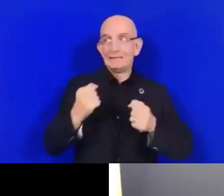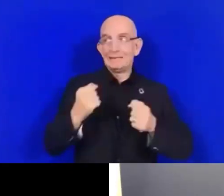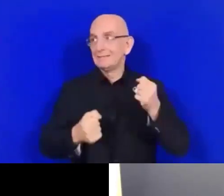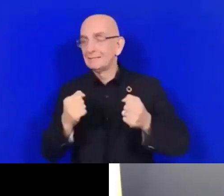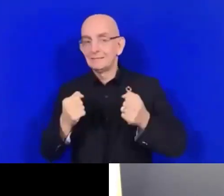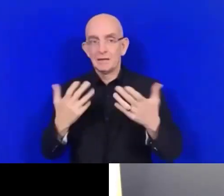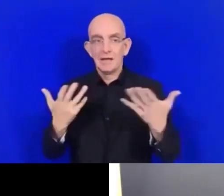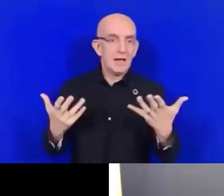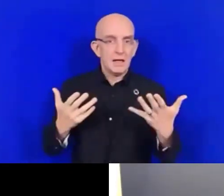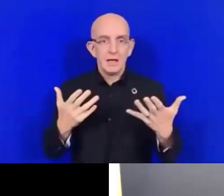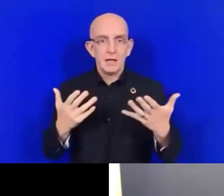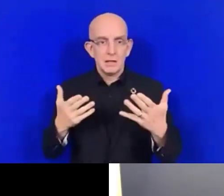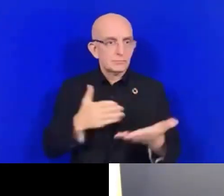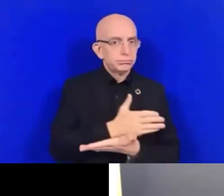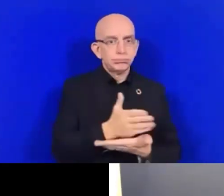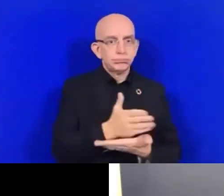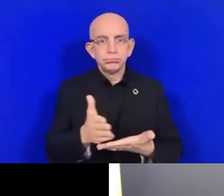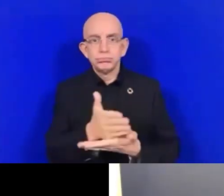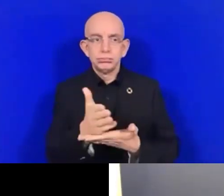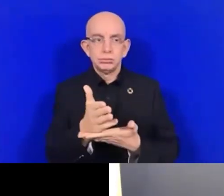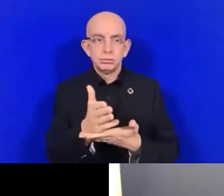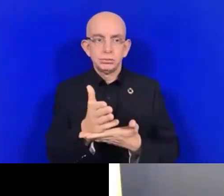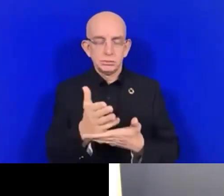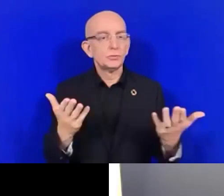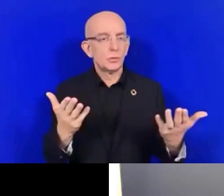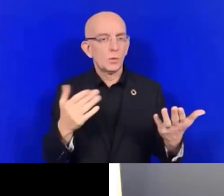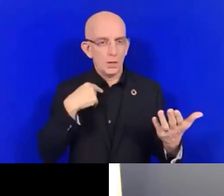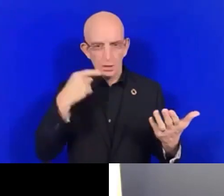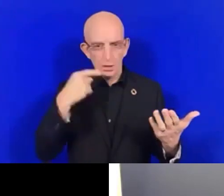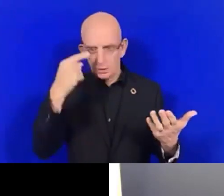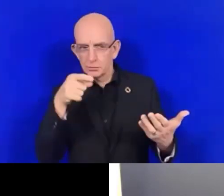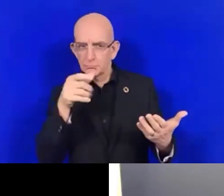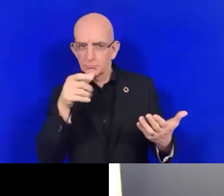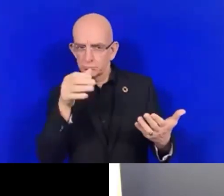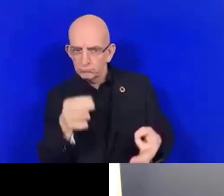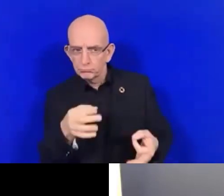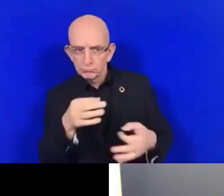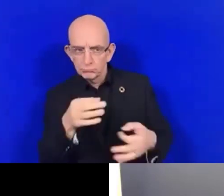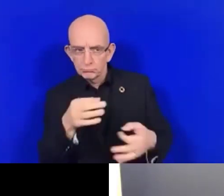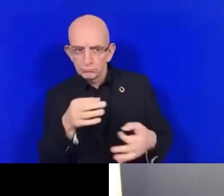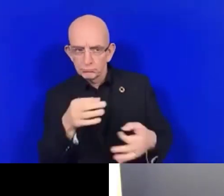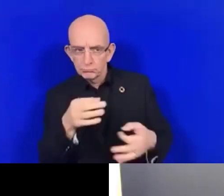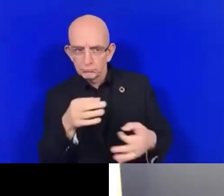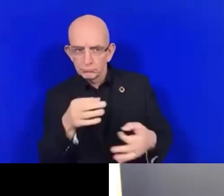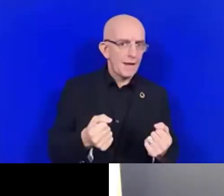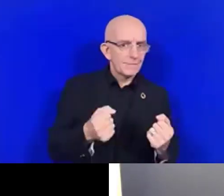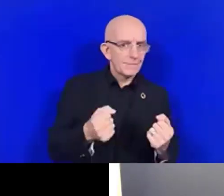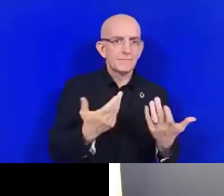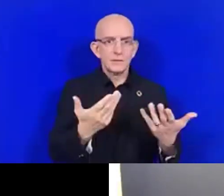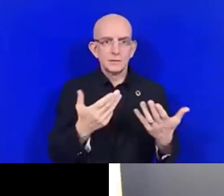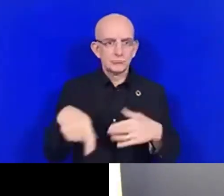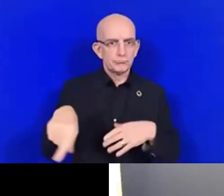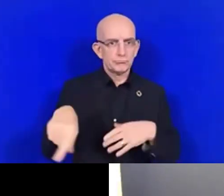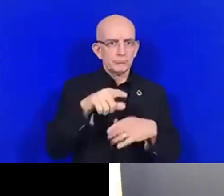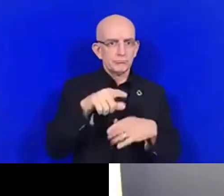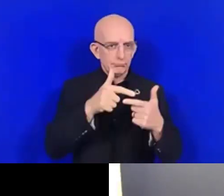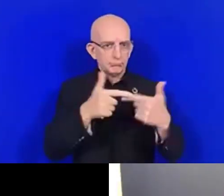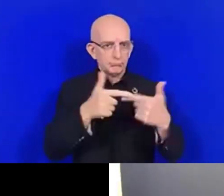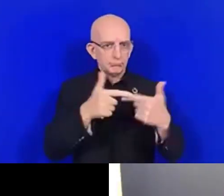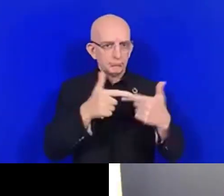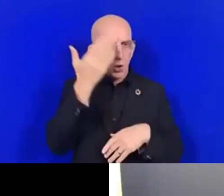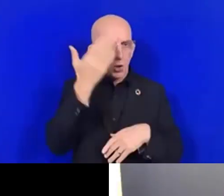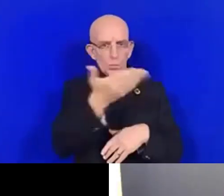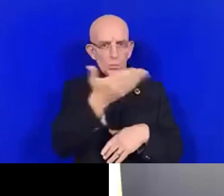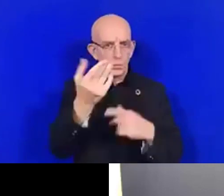Et je sais que vous qui êtes ici présents en ligne, maîtrisez cette situation mieux que moi. Il faudrait donc que l'on